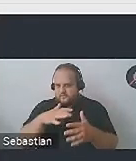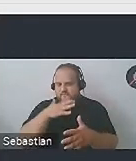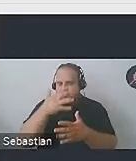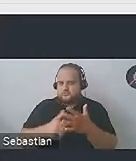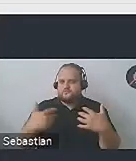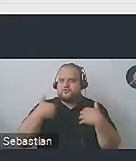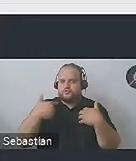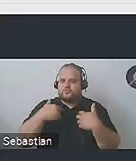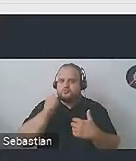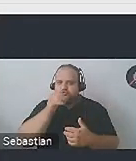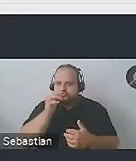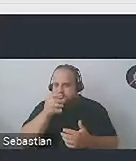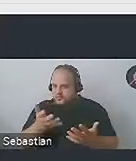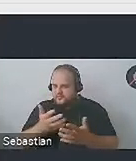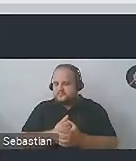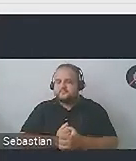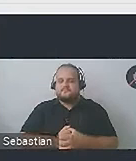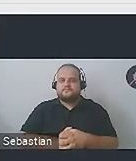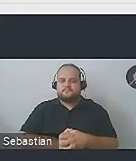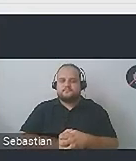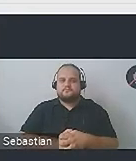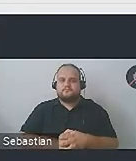codziennym, tym naszym realnym.